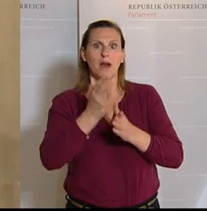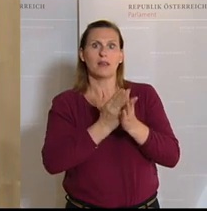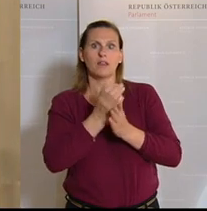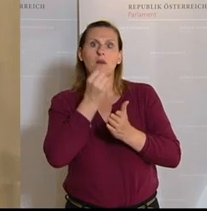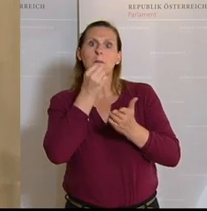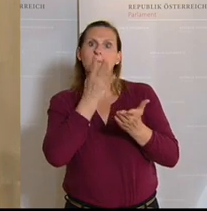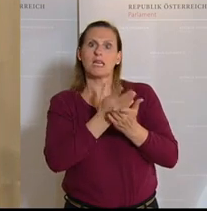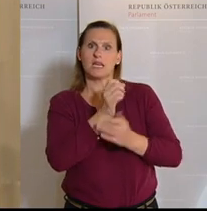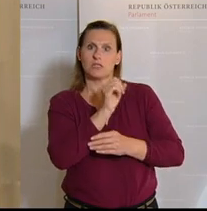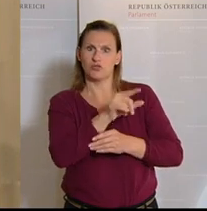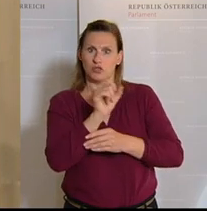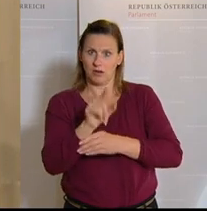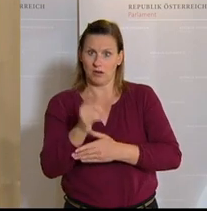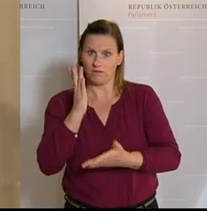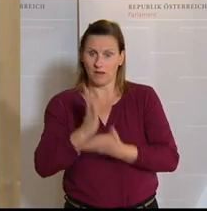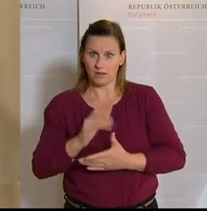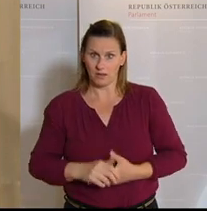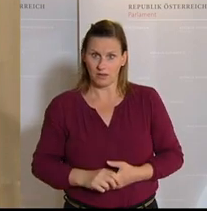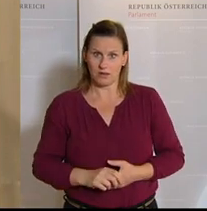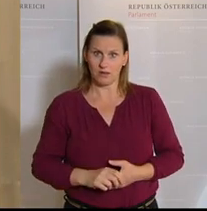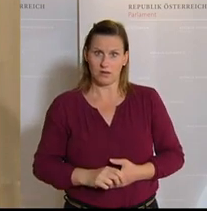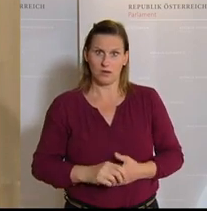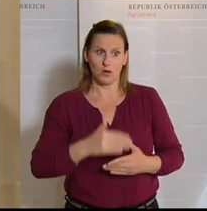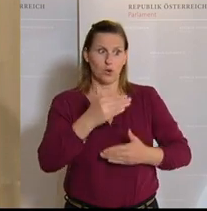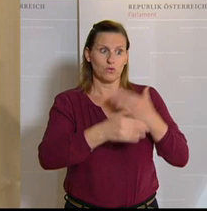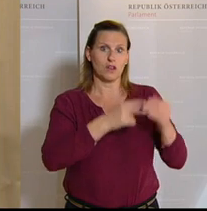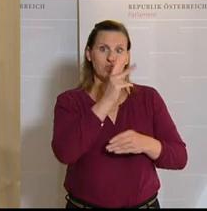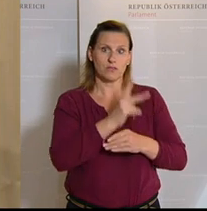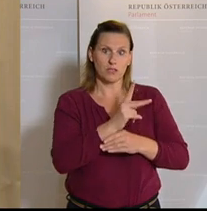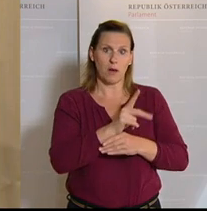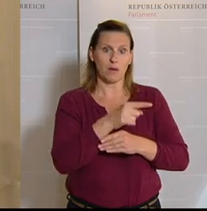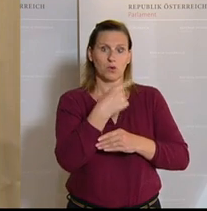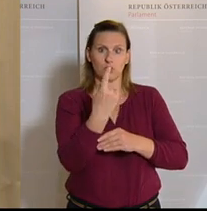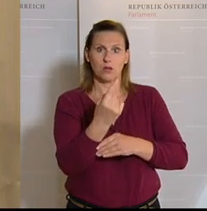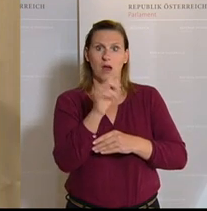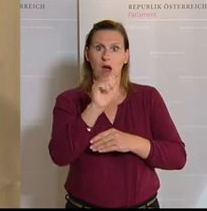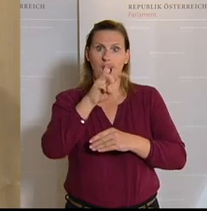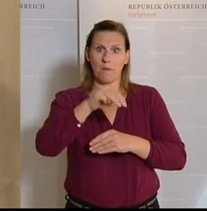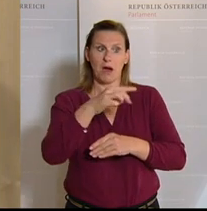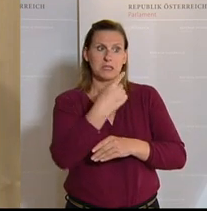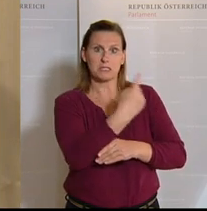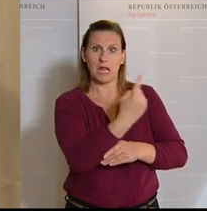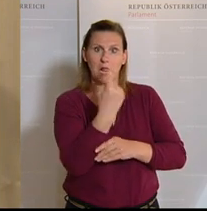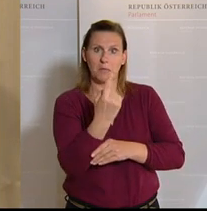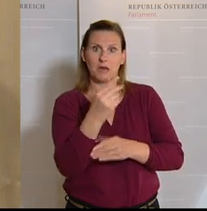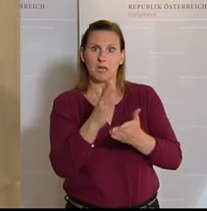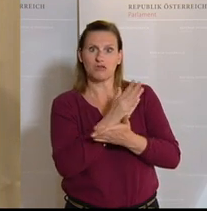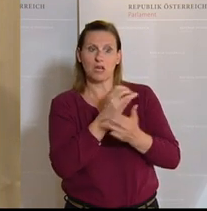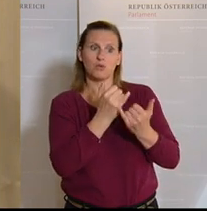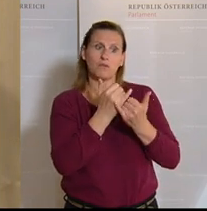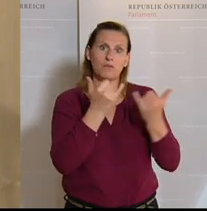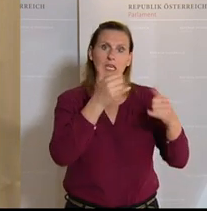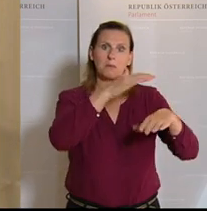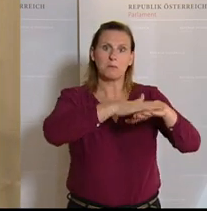Bericht schicken und die Wirtschaftskammer und die AMA entscheiden dann selbst, wie man mit den